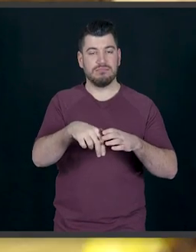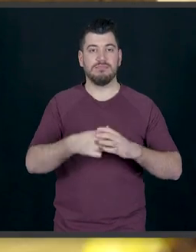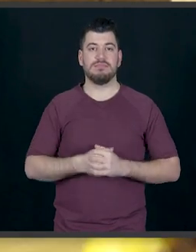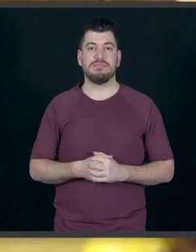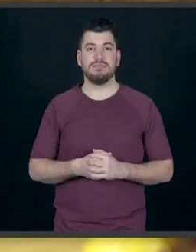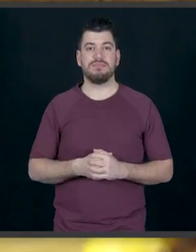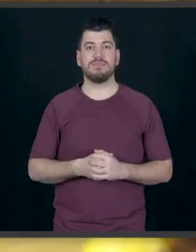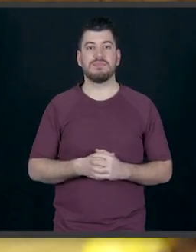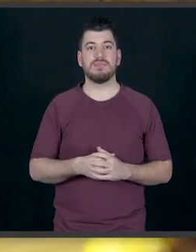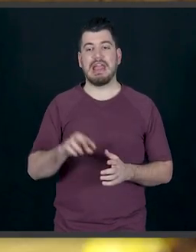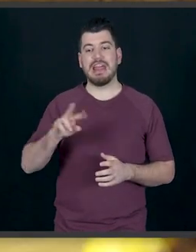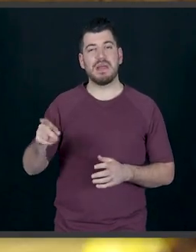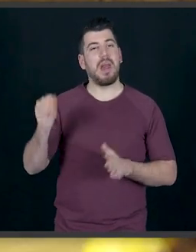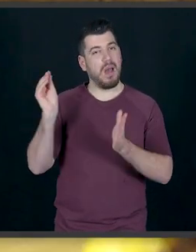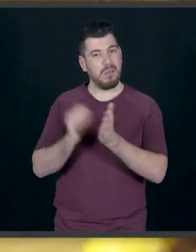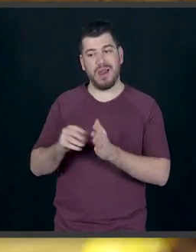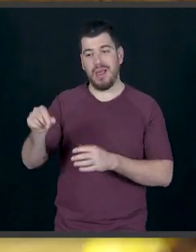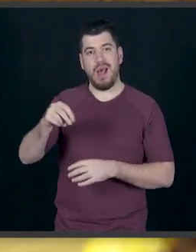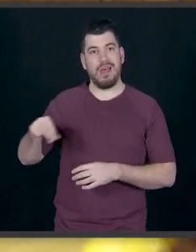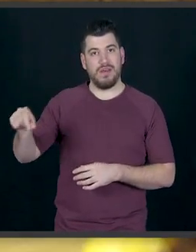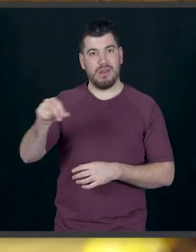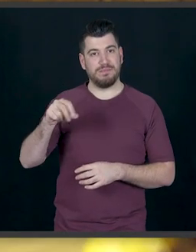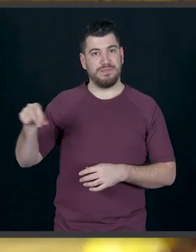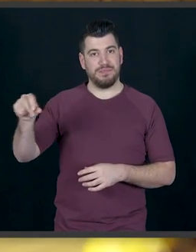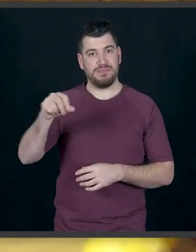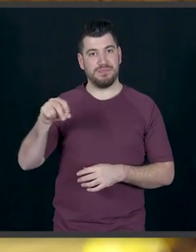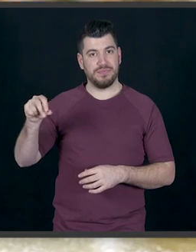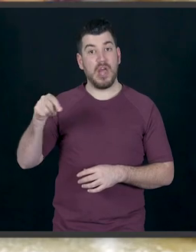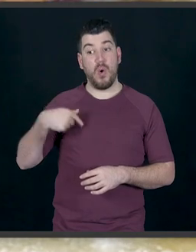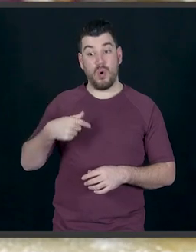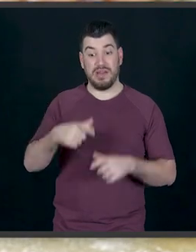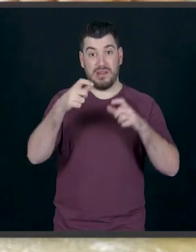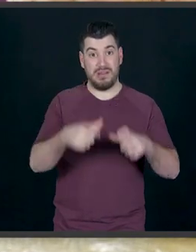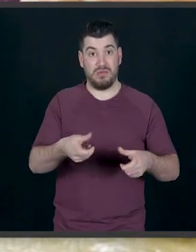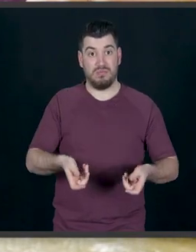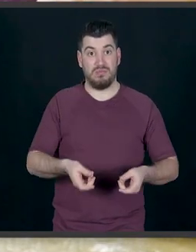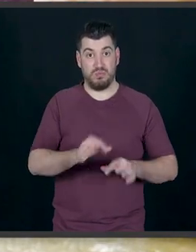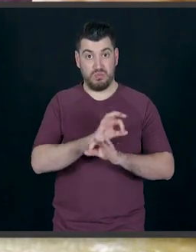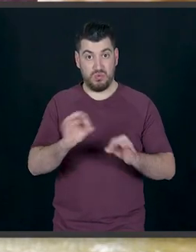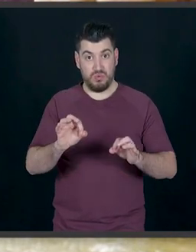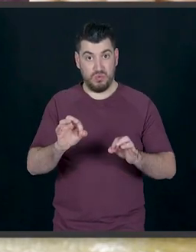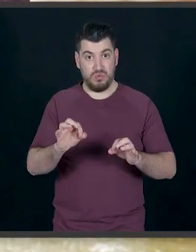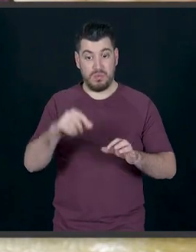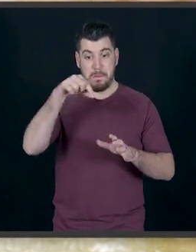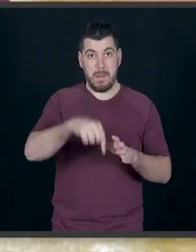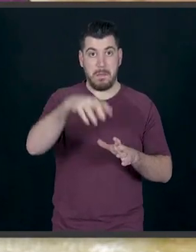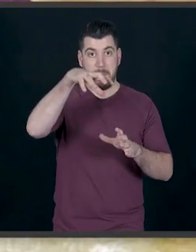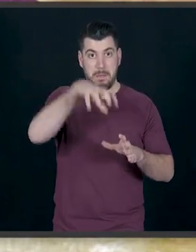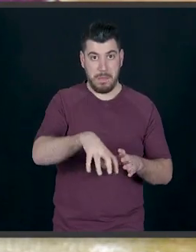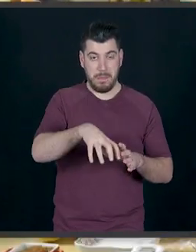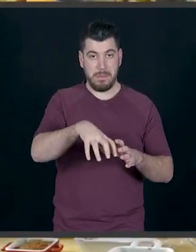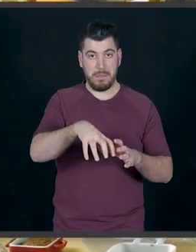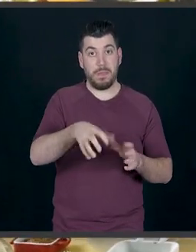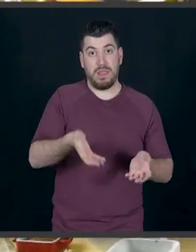Από δίπλα πετάω λίγο ακόμα αλεύρι και μόλις το κόψω, το